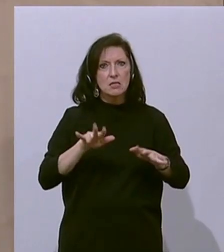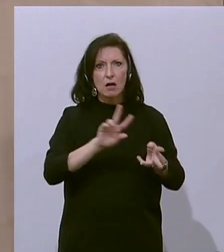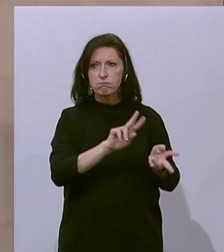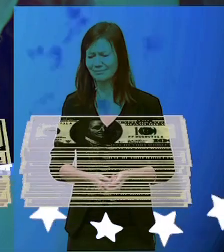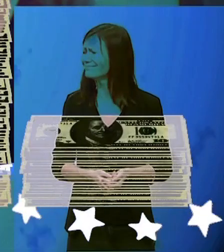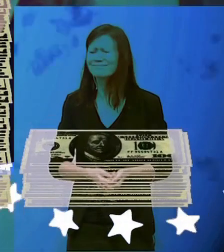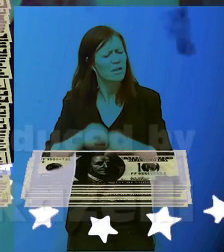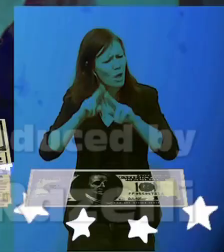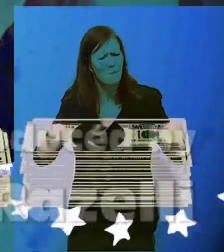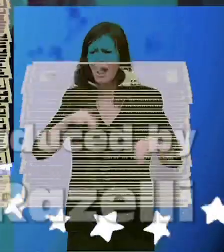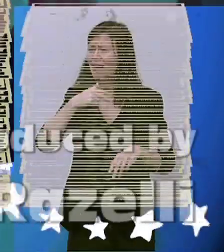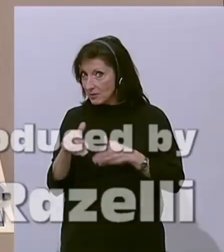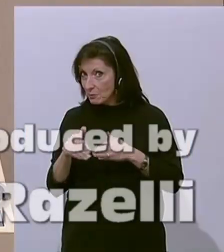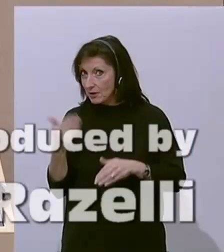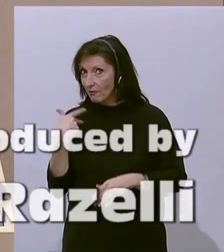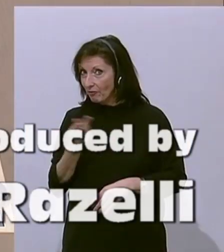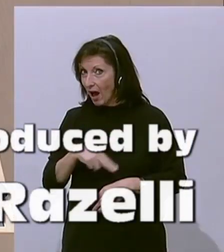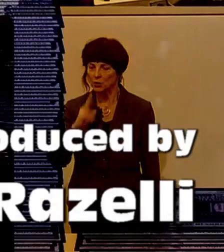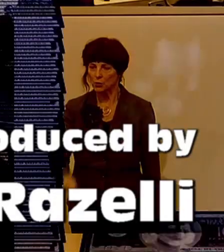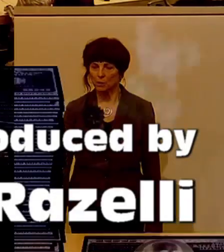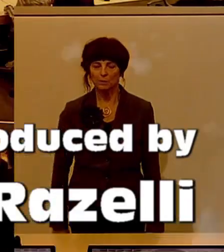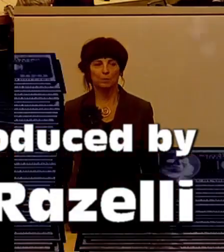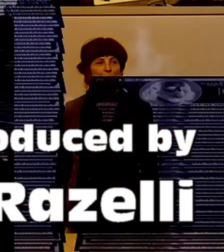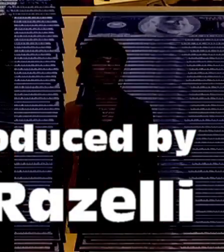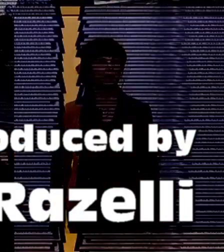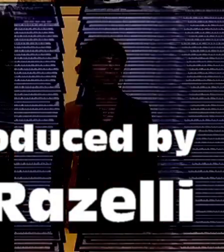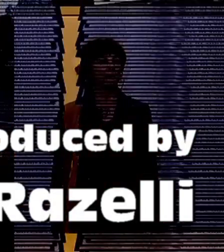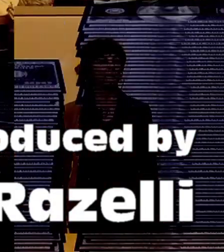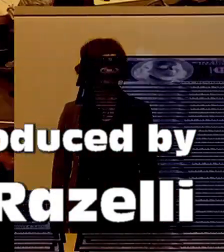Casino Ja Ja Casinos Casinos